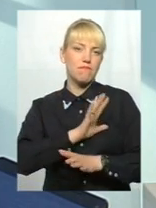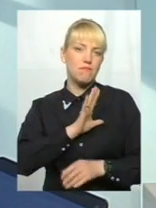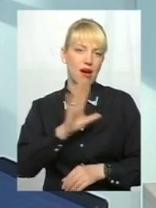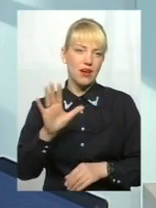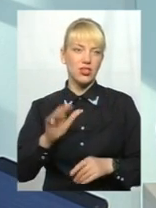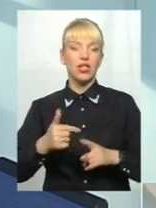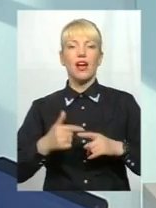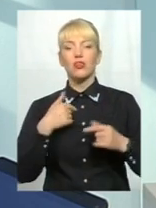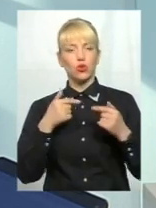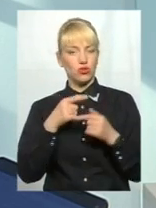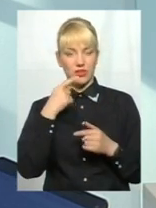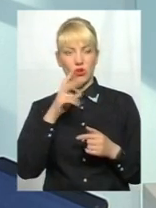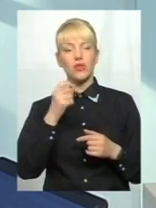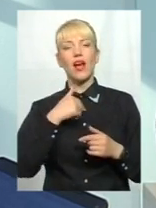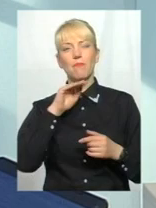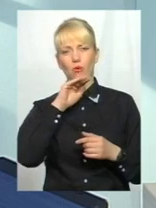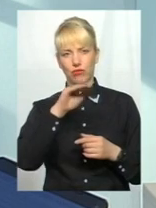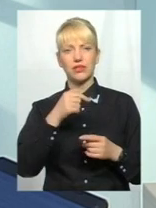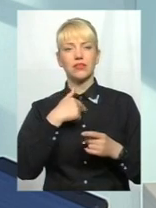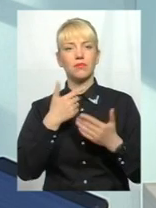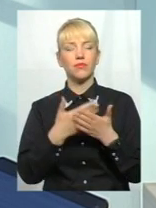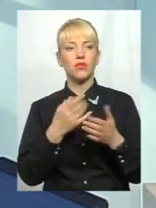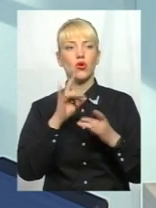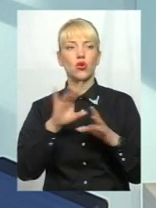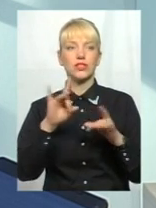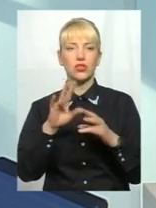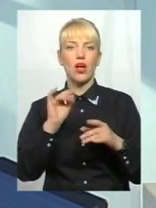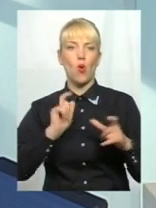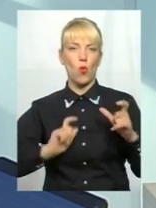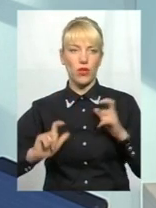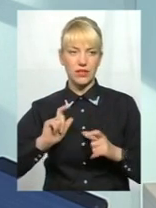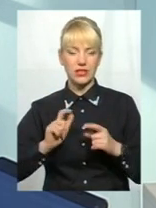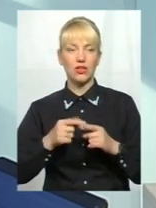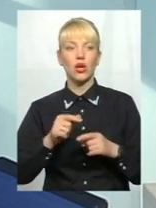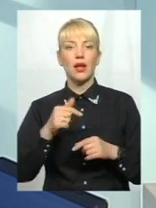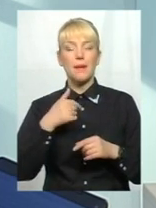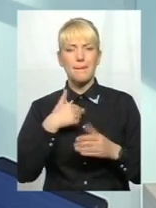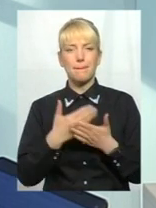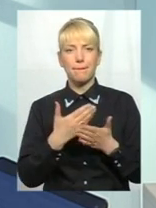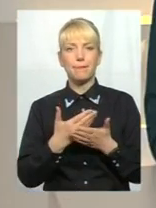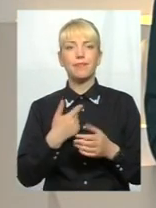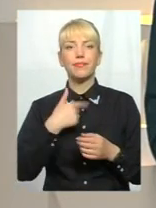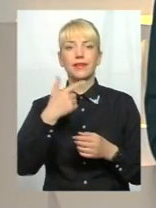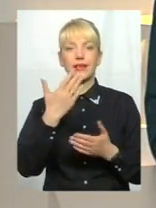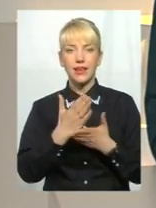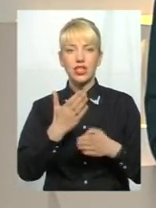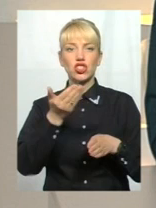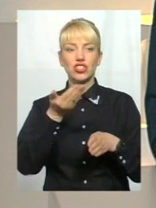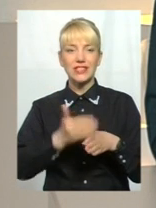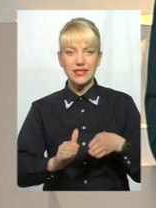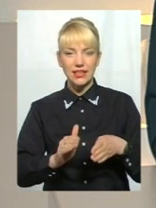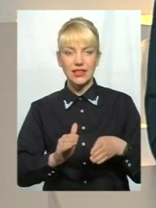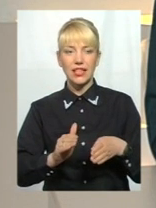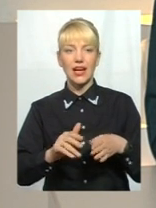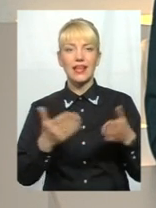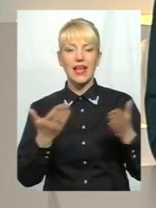інтуїтивно вже скажу, як професор Київського університету, інтуїція мені вченого підказує, що є частина, які